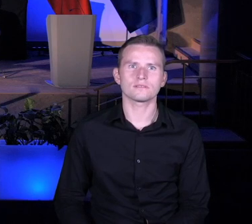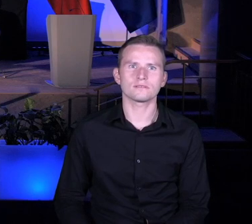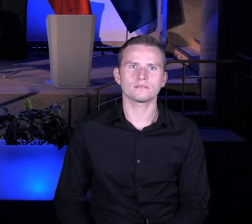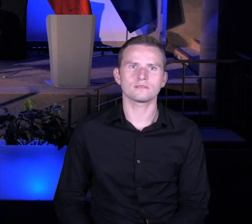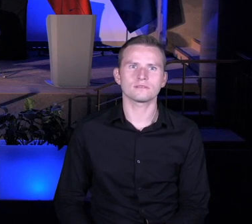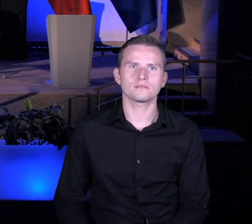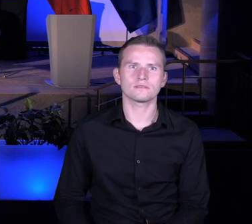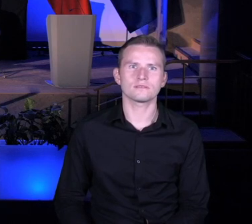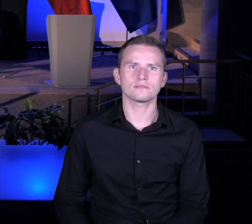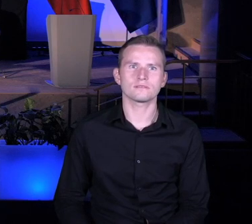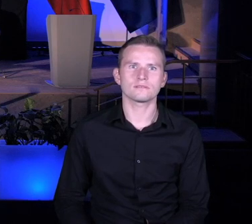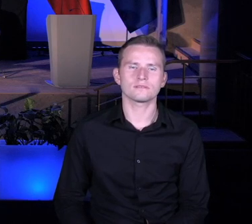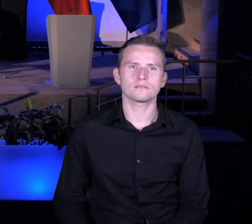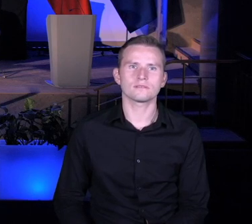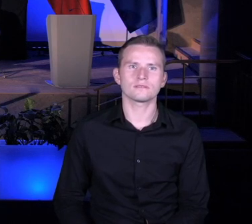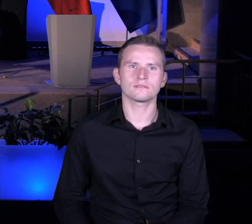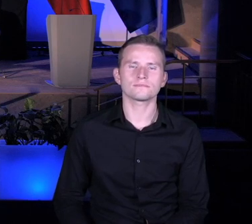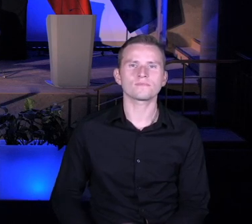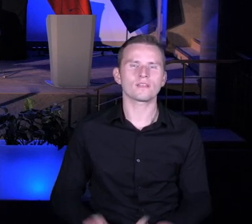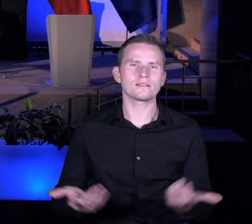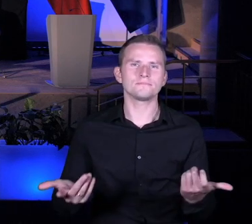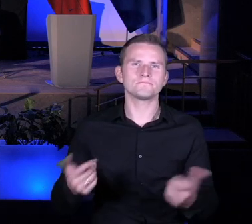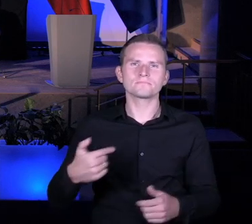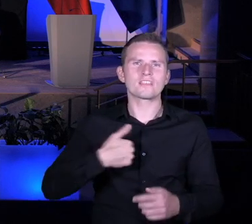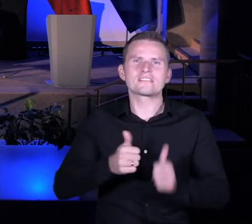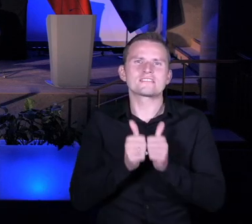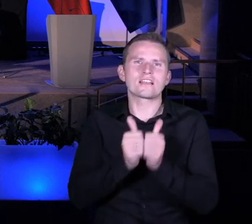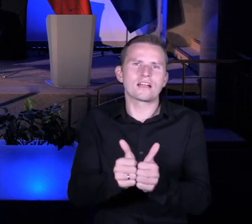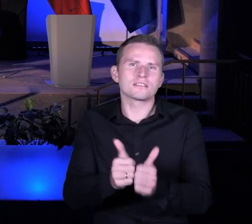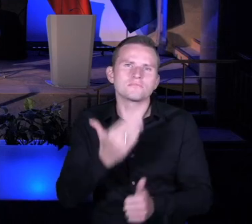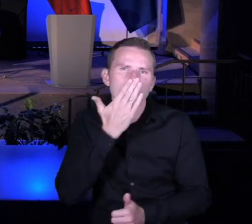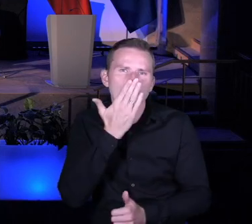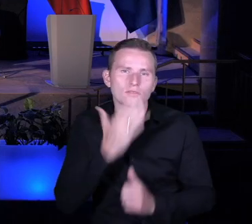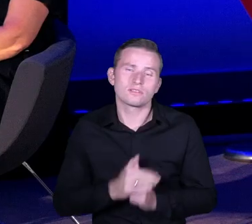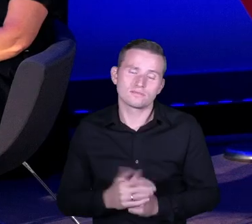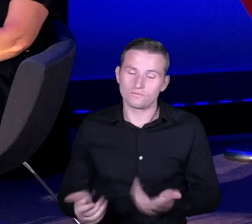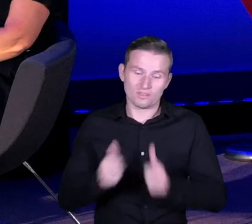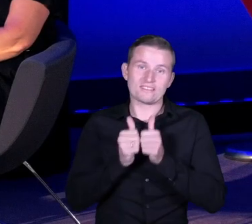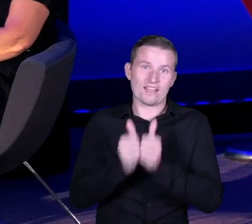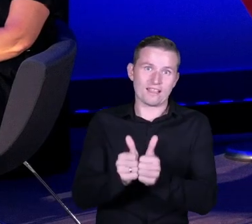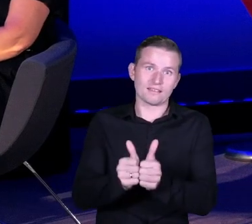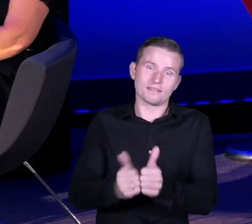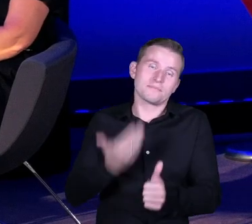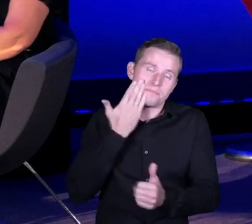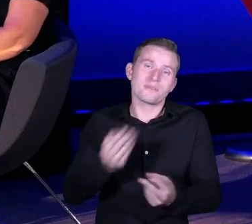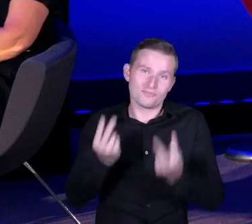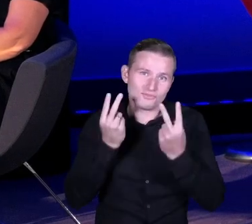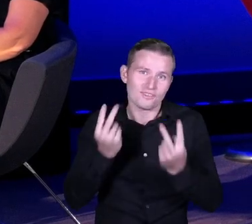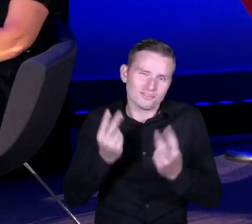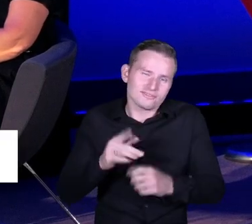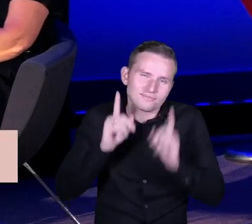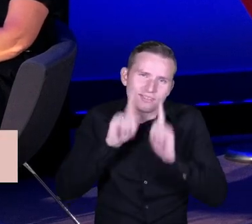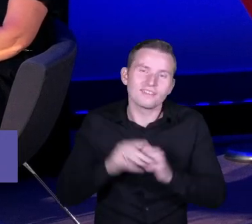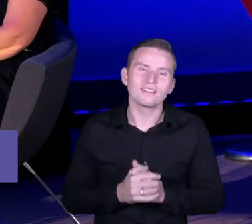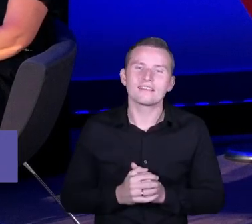pytanie. No jaka jest rola? Oczywiście, że rola bardzo ważna. Tak? To myślę, że nie ulega wątpliwości. Ale też powiedziałbym